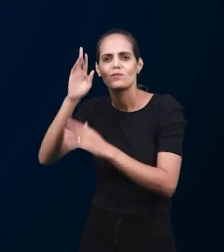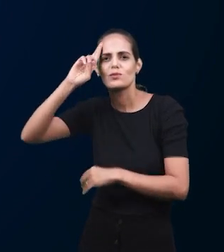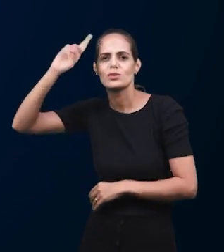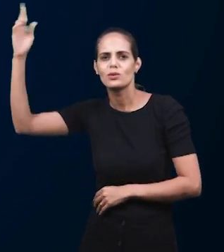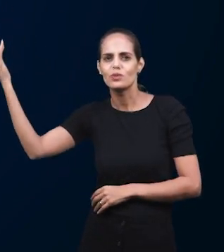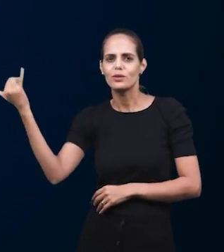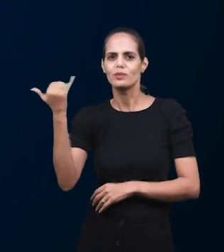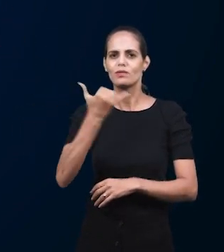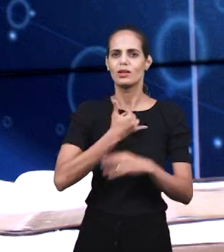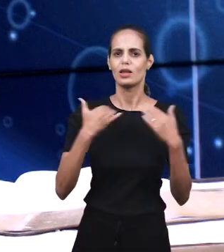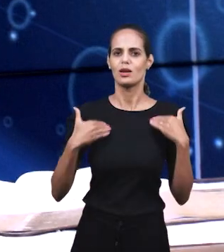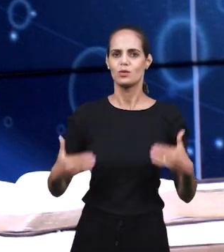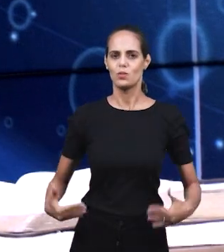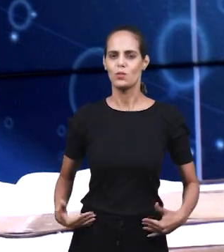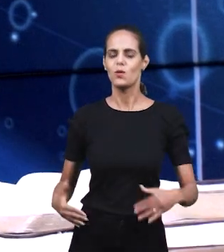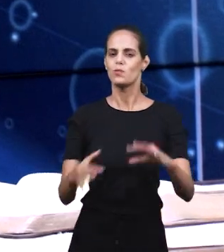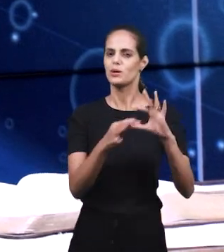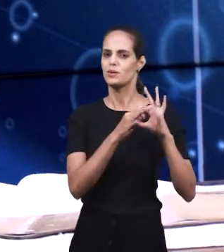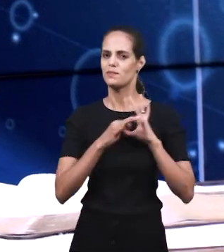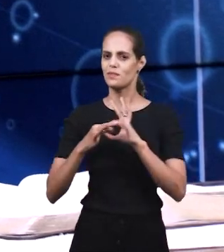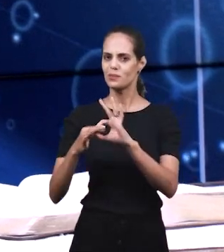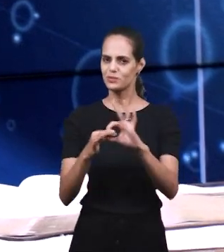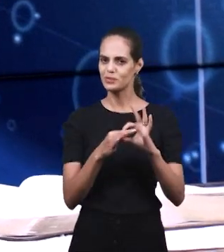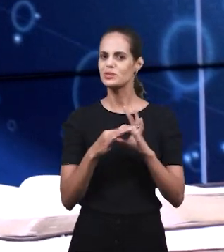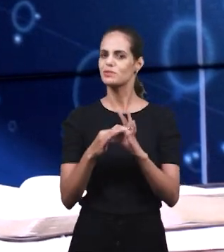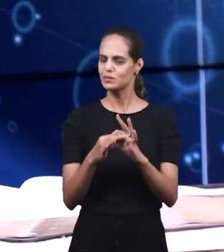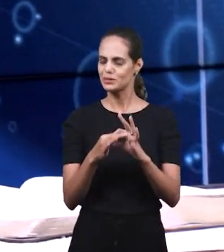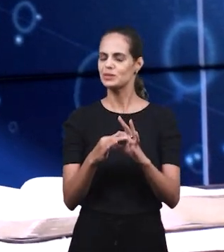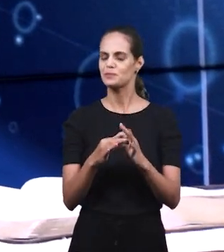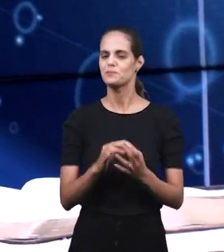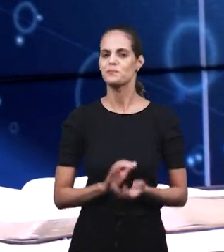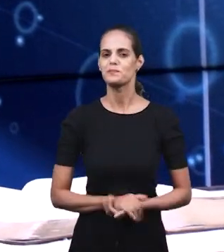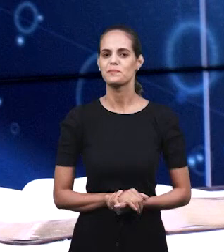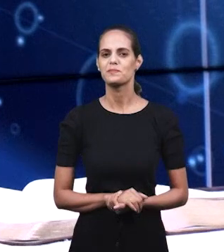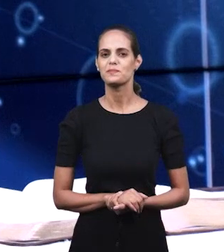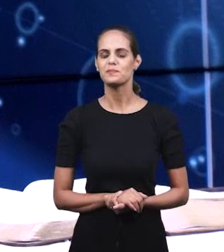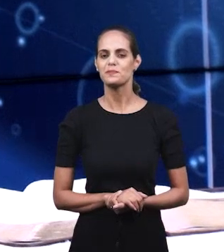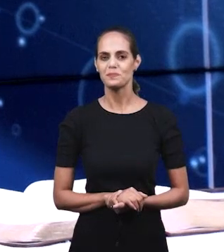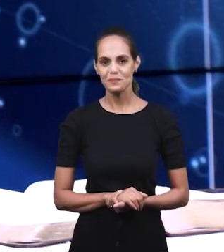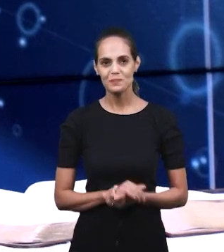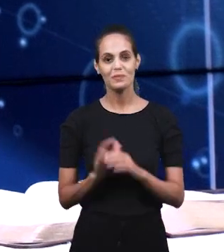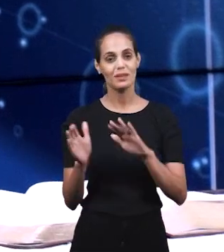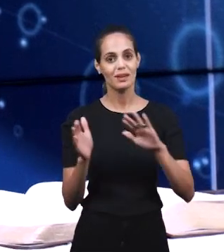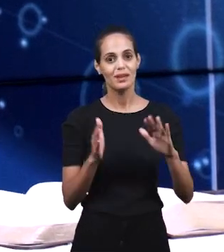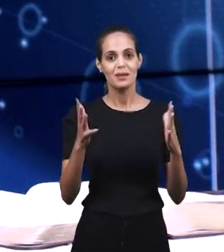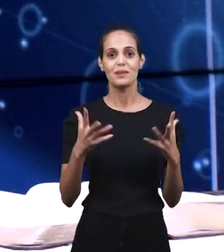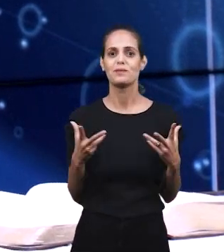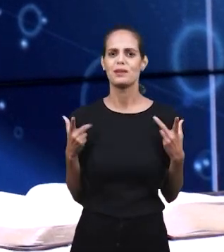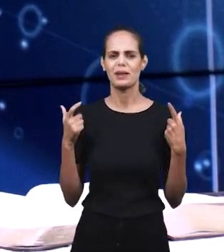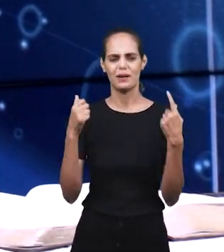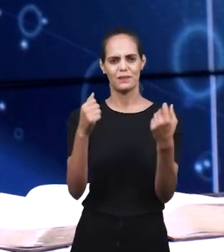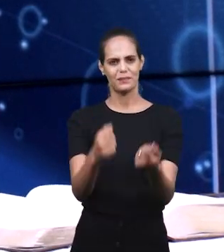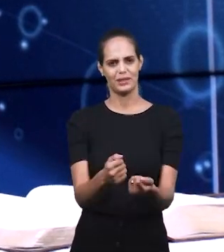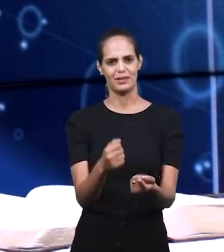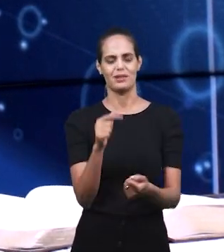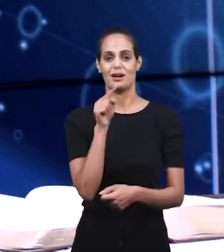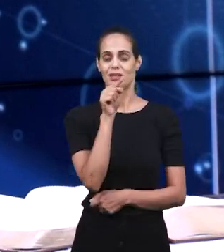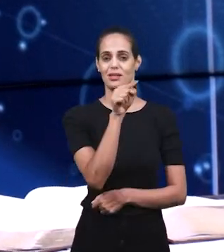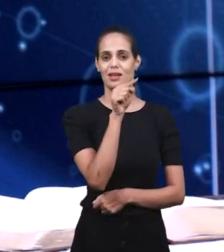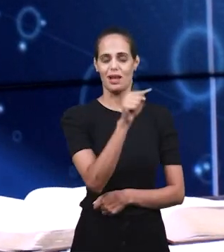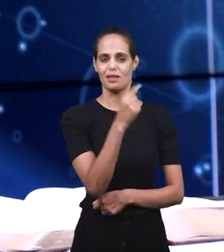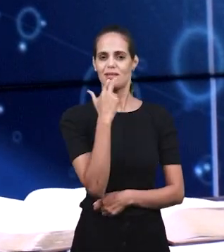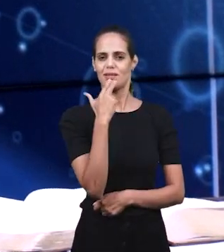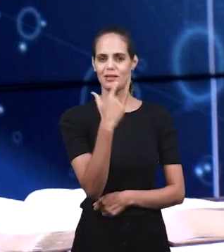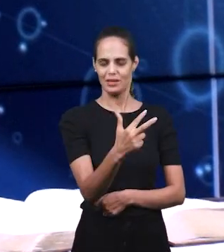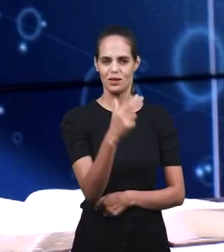слава Богу. Сестры, какое чудное свидетельство сестры на русском языке